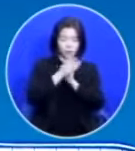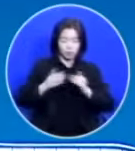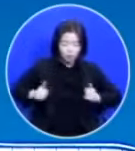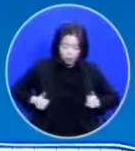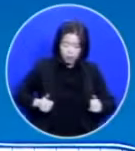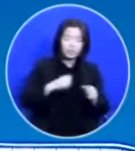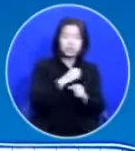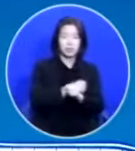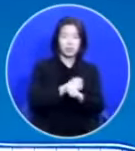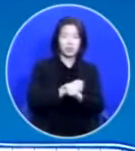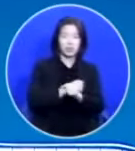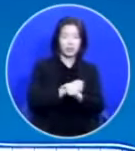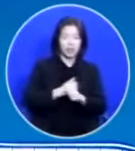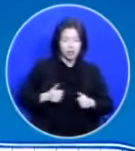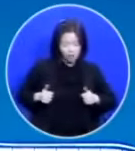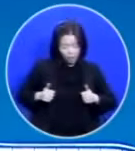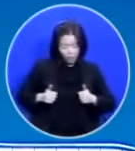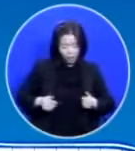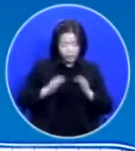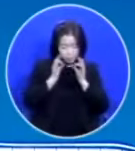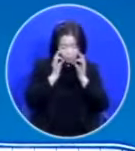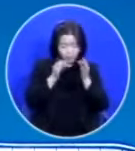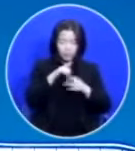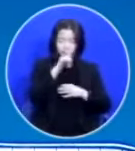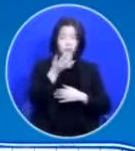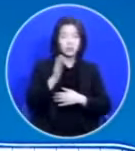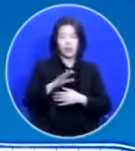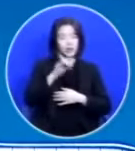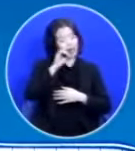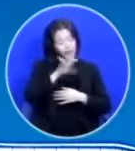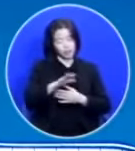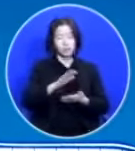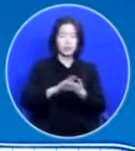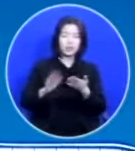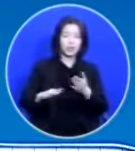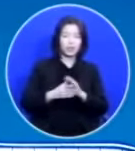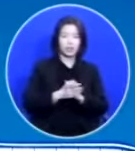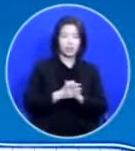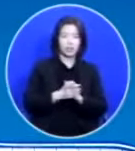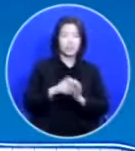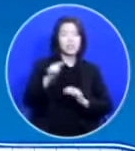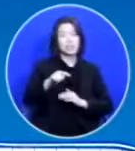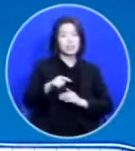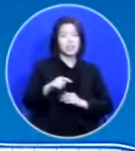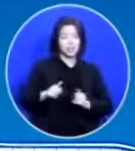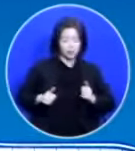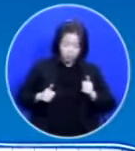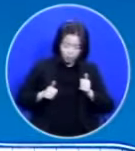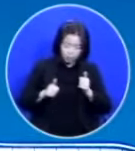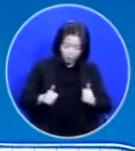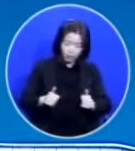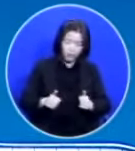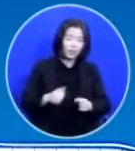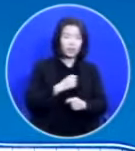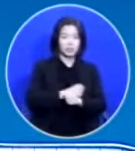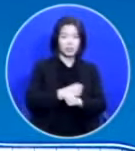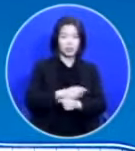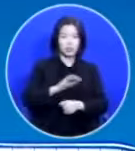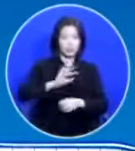하느라고 무더니 애는 썼는데 안 되네요 아 이게 노력해서 되는 게 아니네요